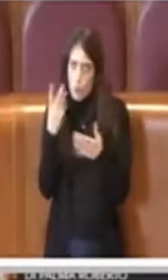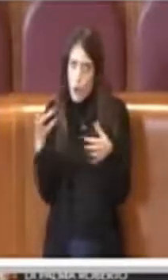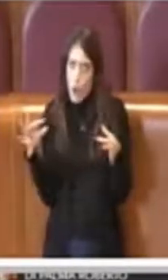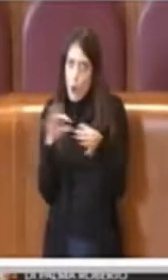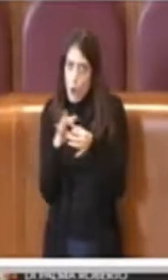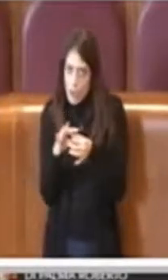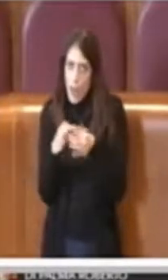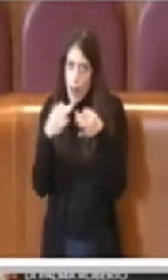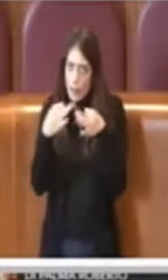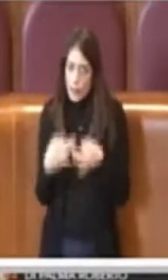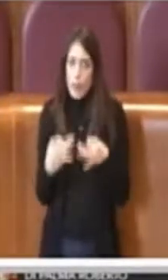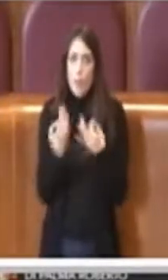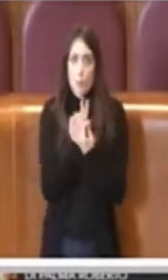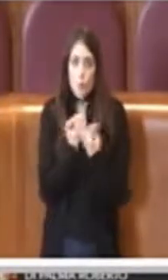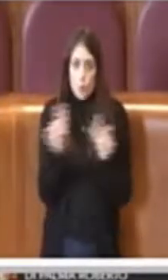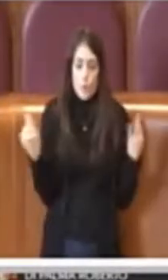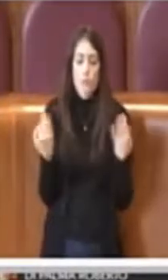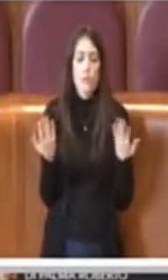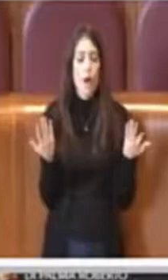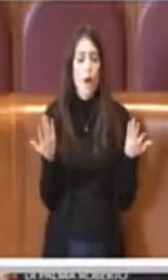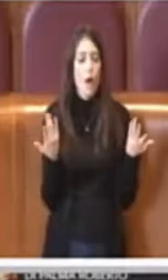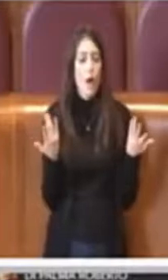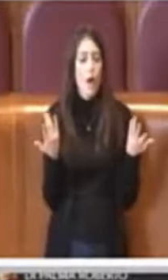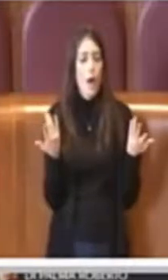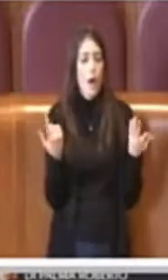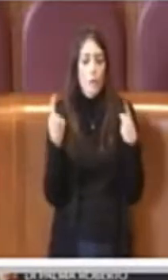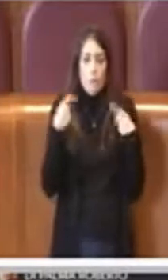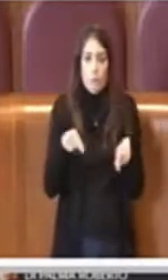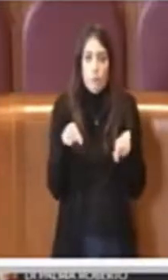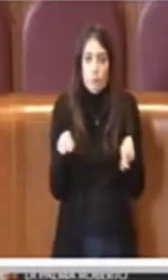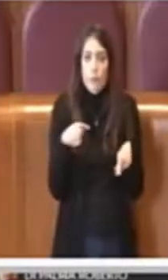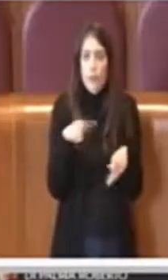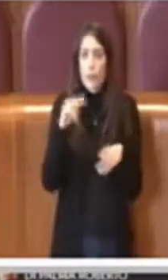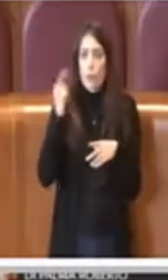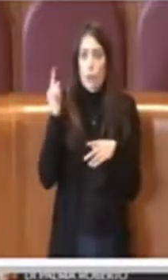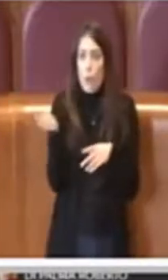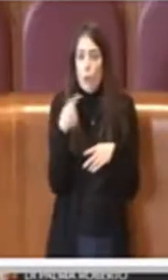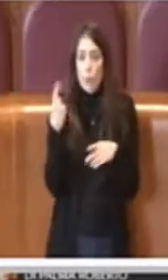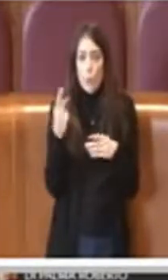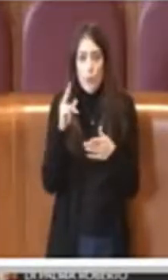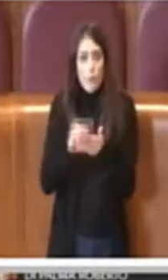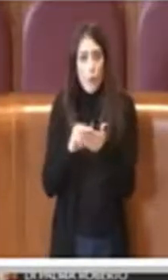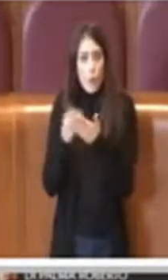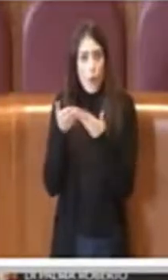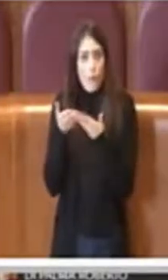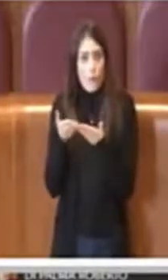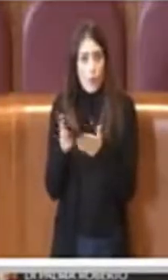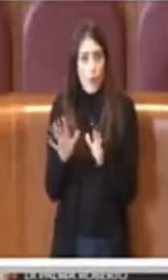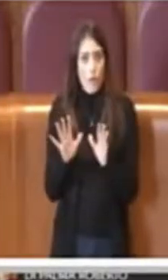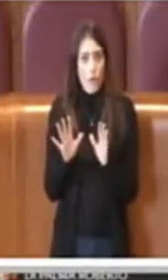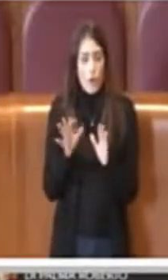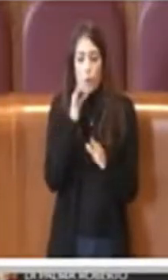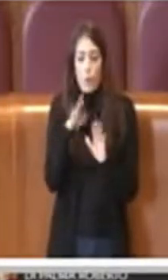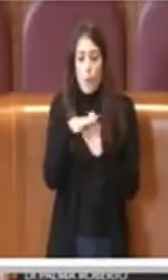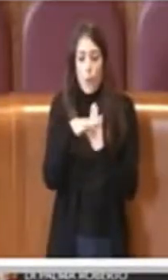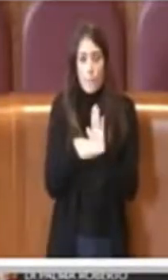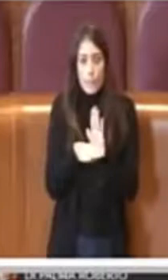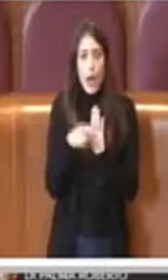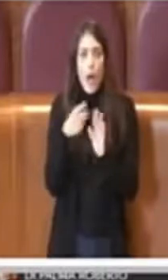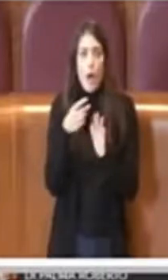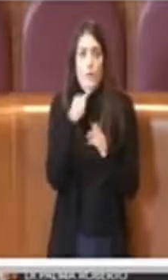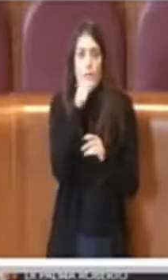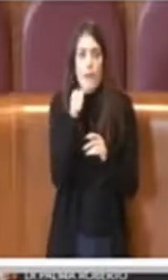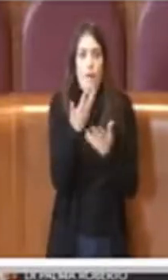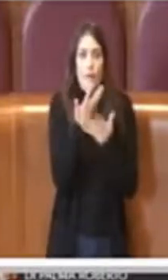questo che è stata forse votata all'unanimità di tutto, ossia un piano che richiederà del